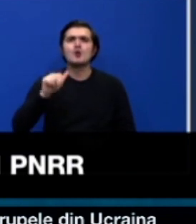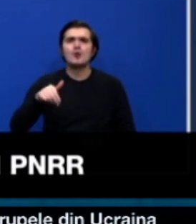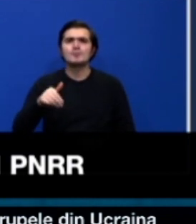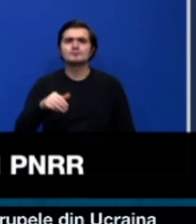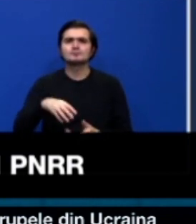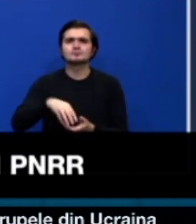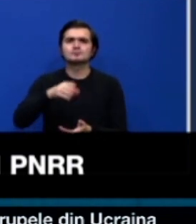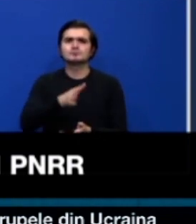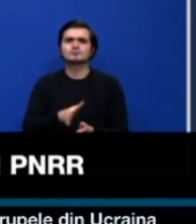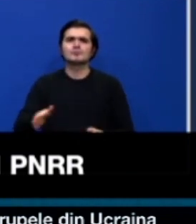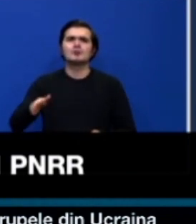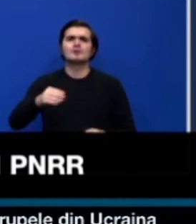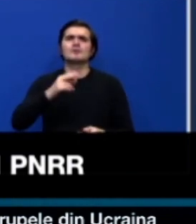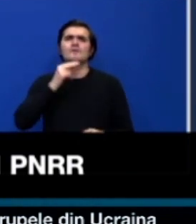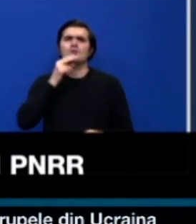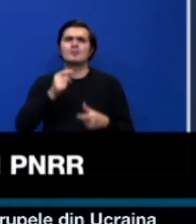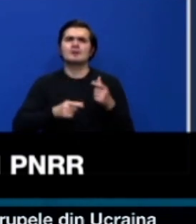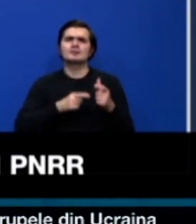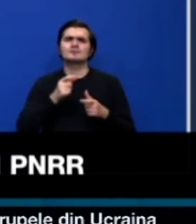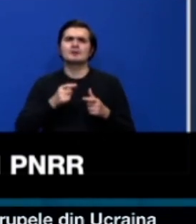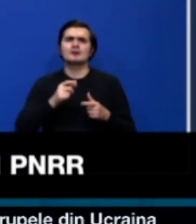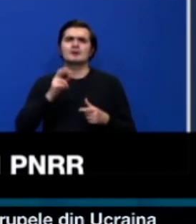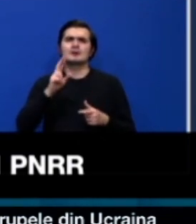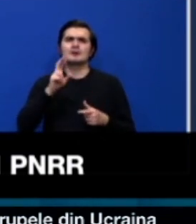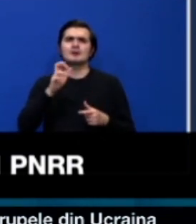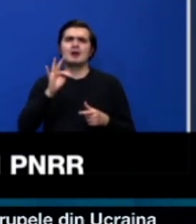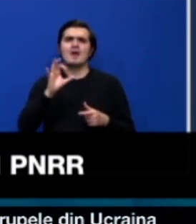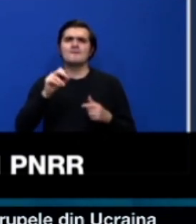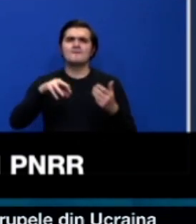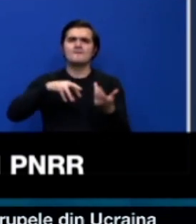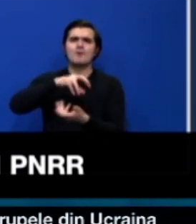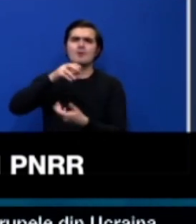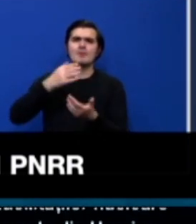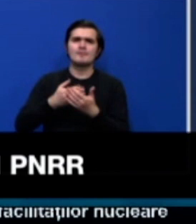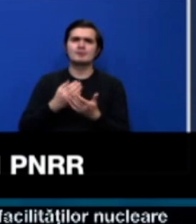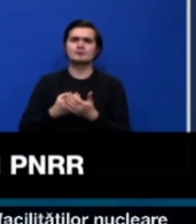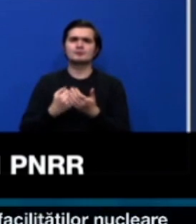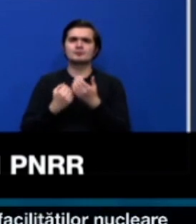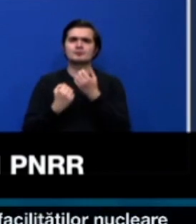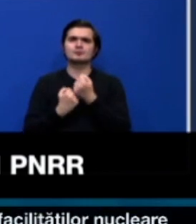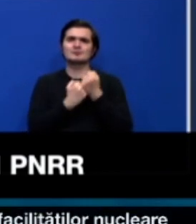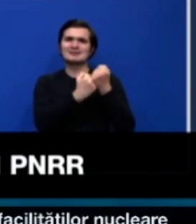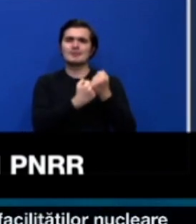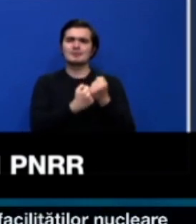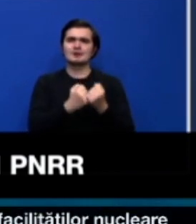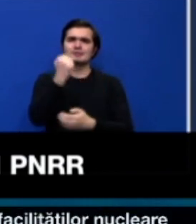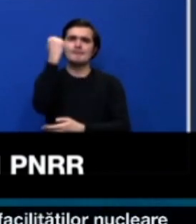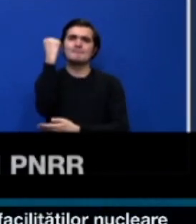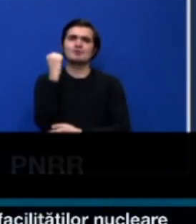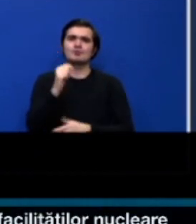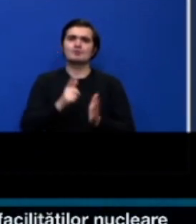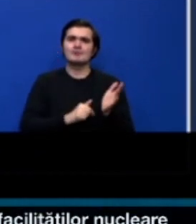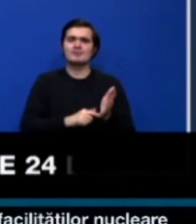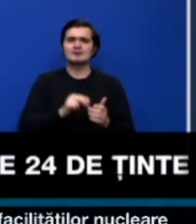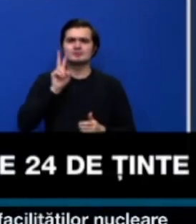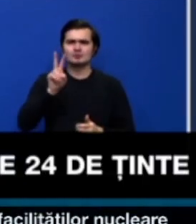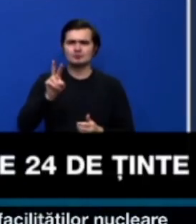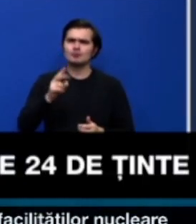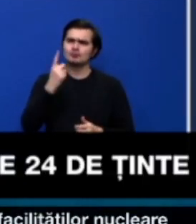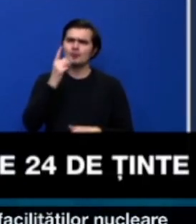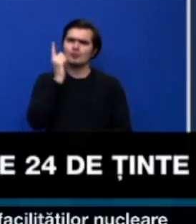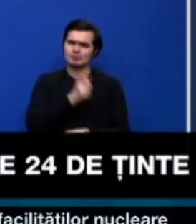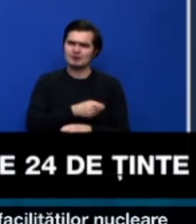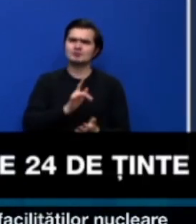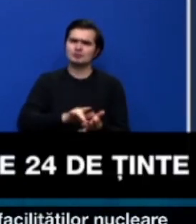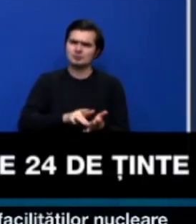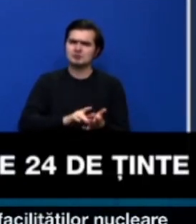reforma privind specialitatea pilonului de pensii 2. Este o ordonanță de urgență deja de